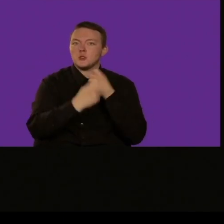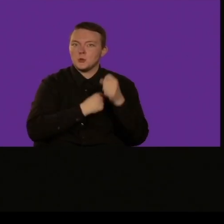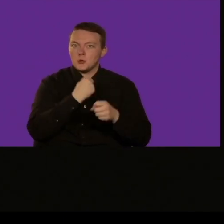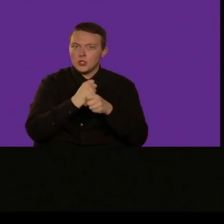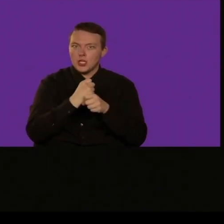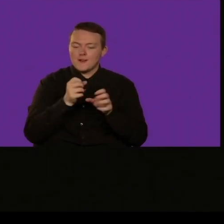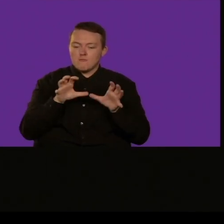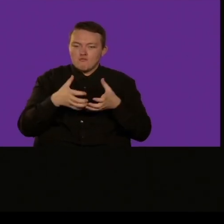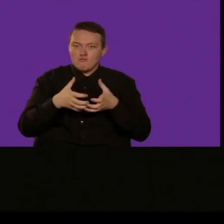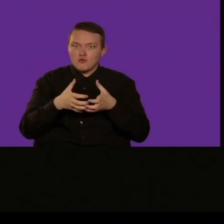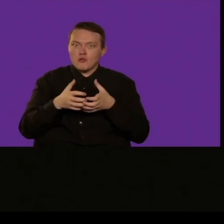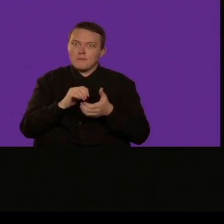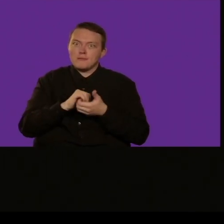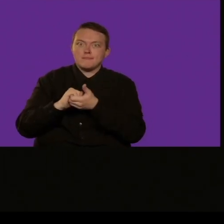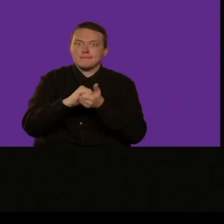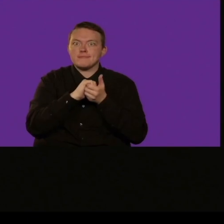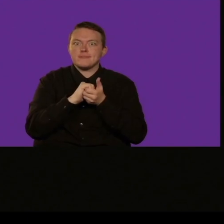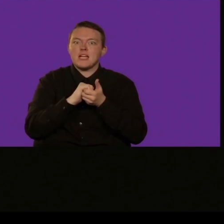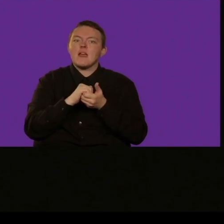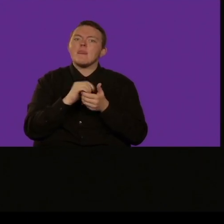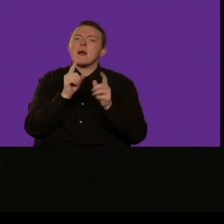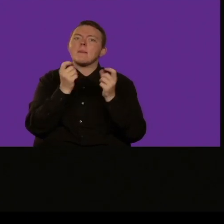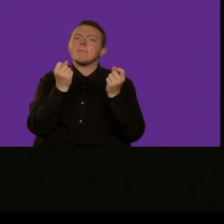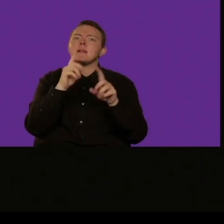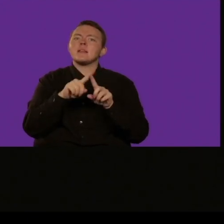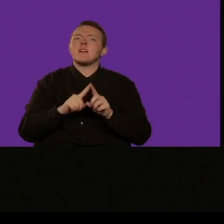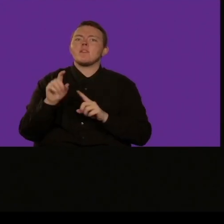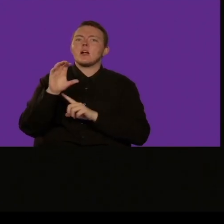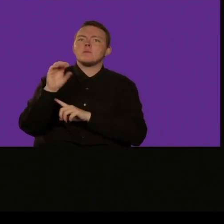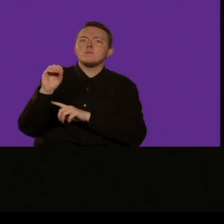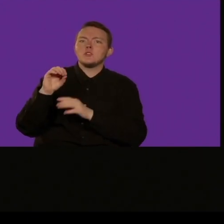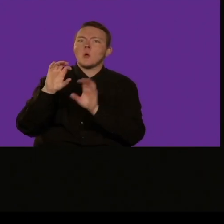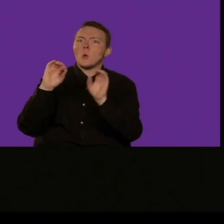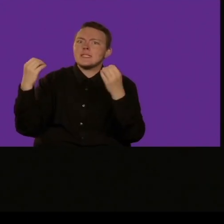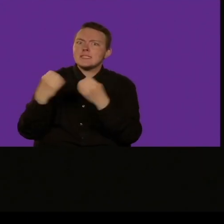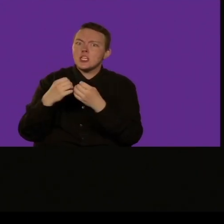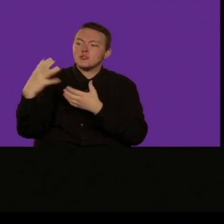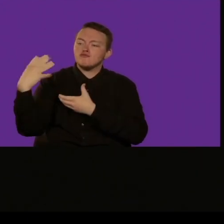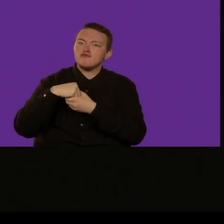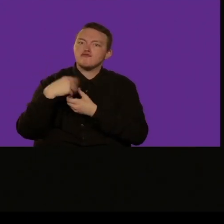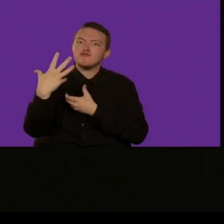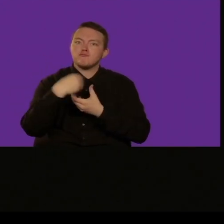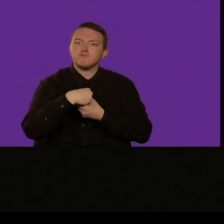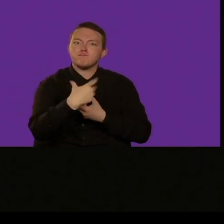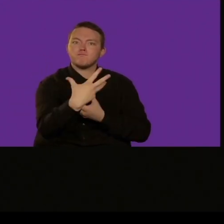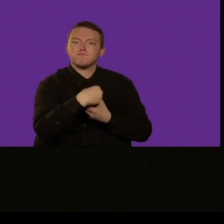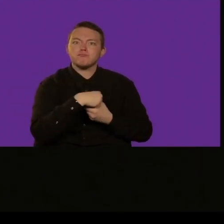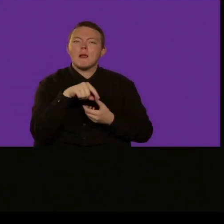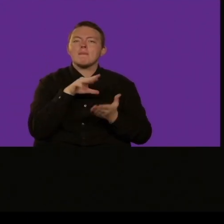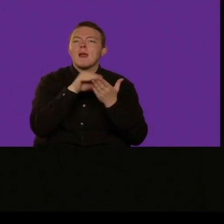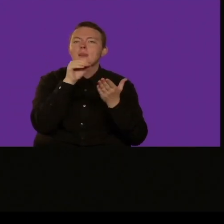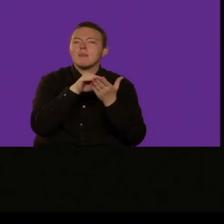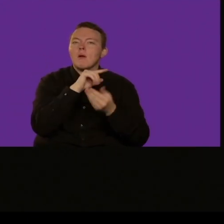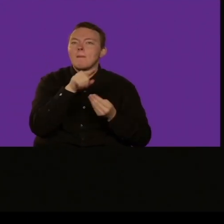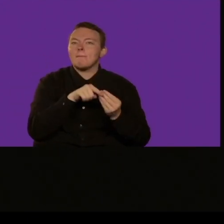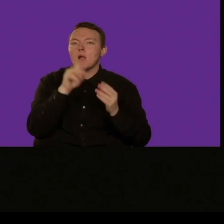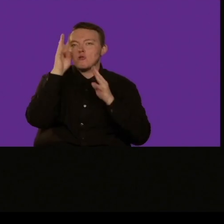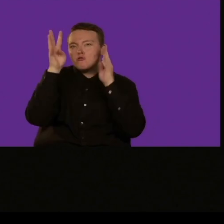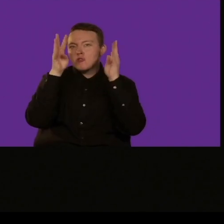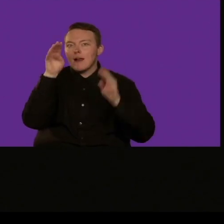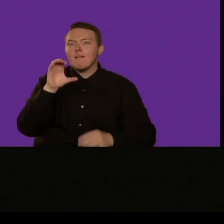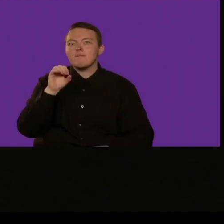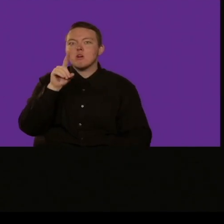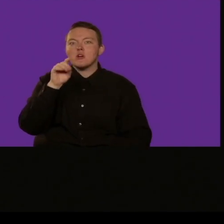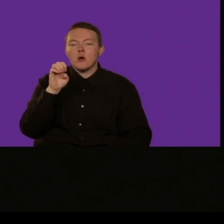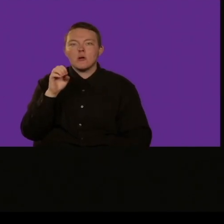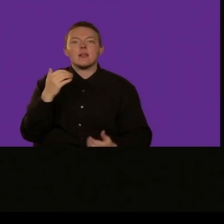altri progetti similari è una visione semplice ma potente organizzazioni che che